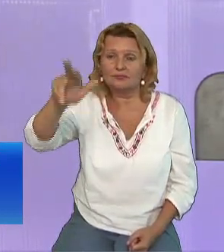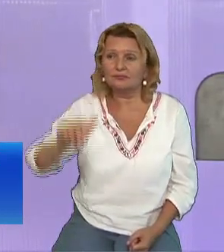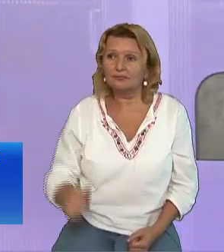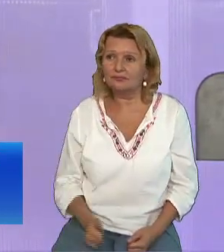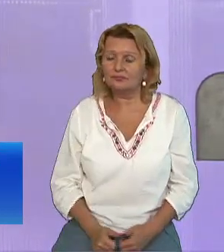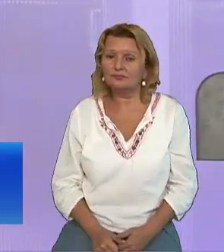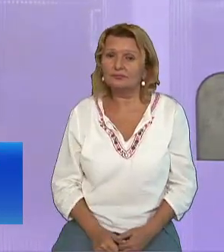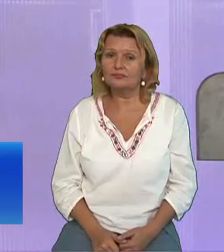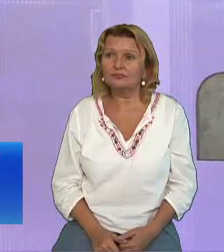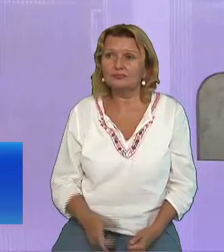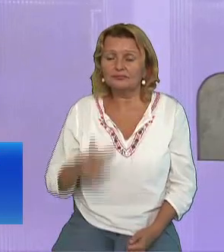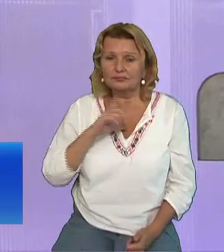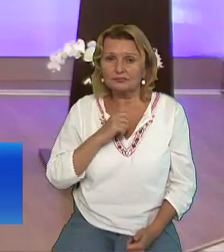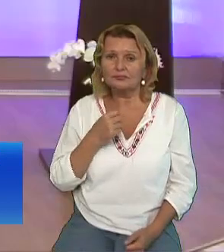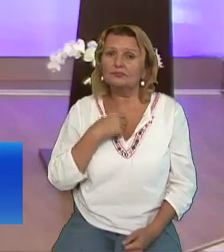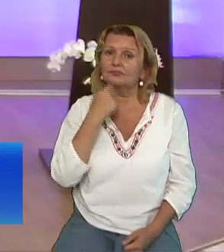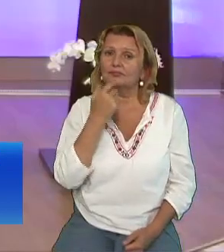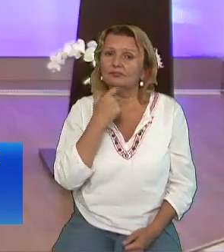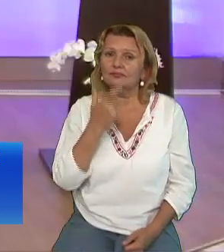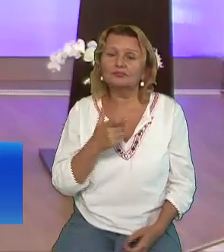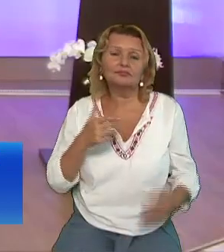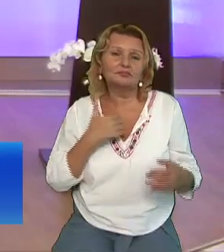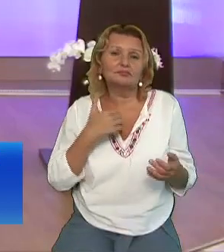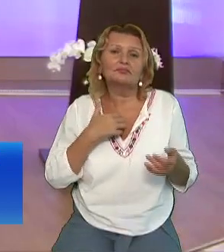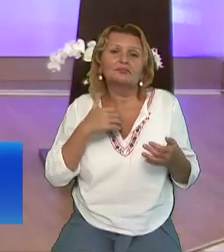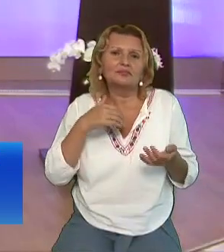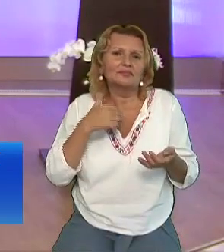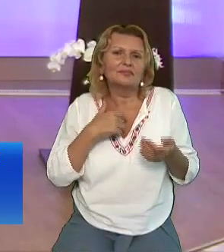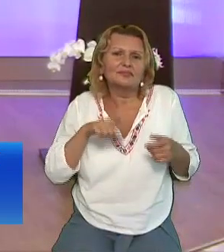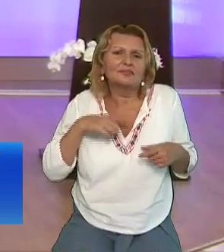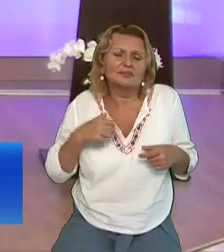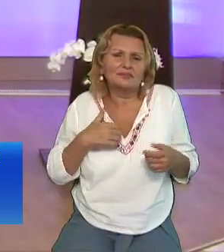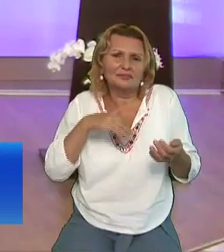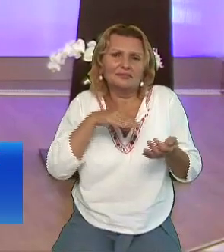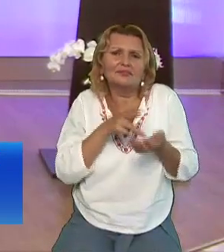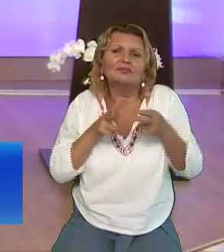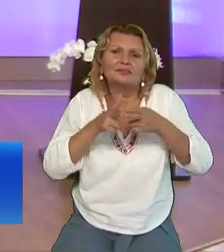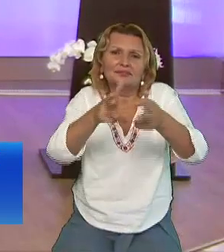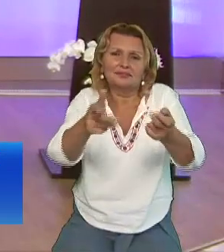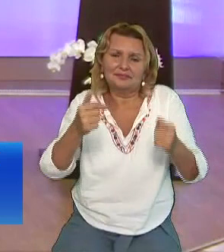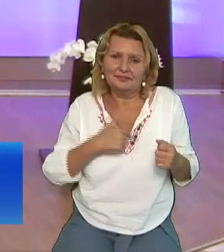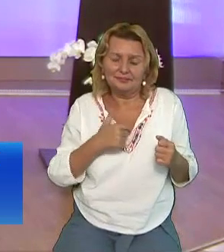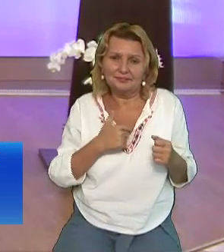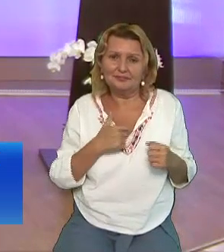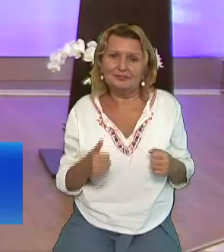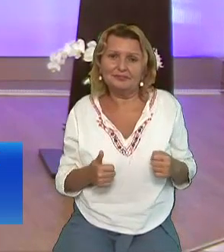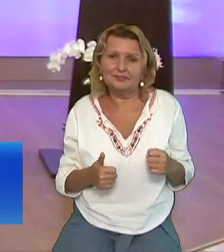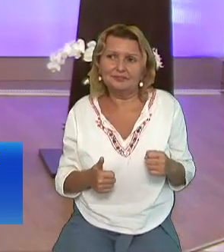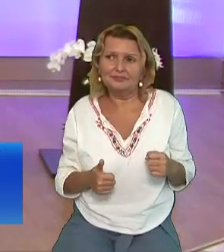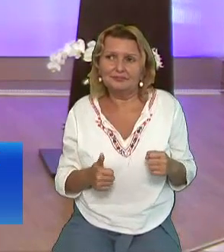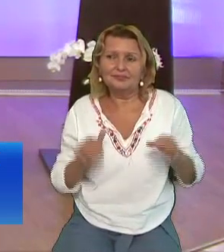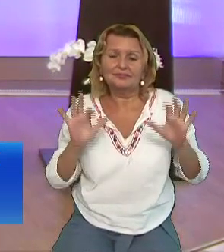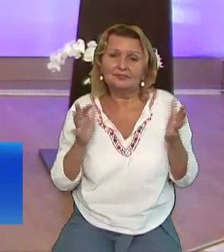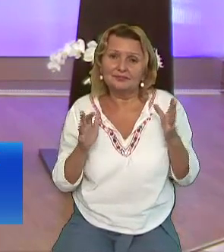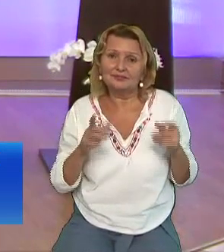Putem să zicem Avem drumul nostru Iisuse, treaba ta Sau Putem să facem